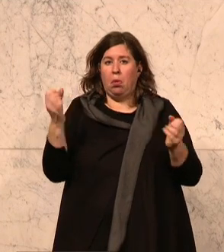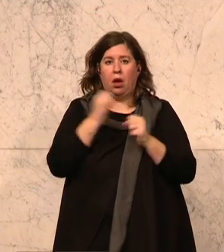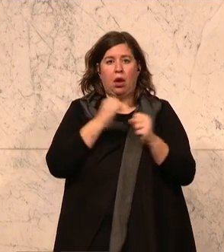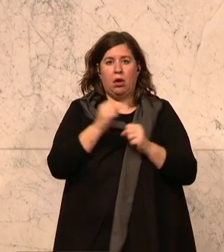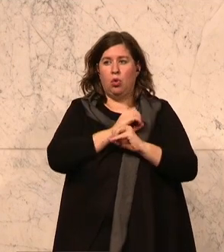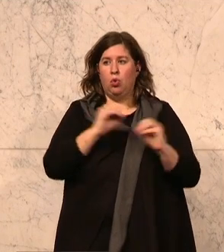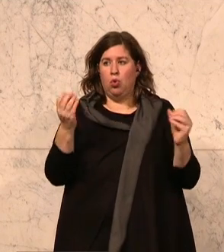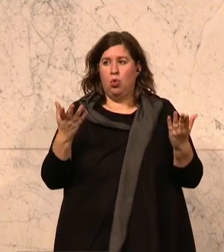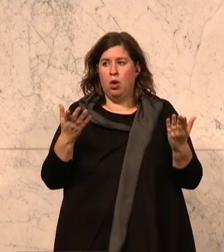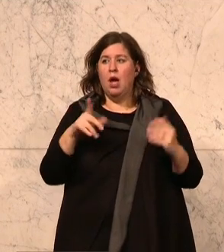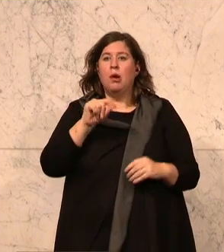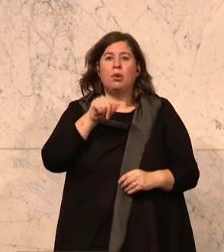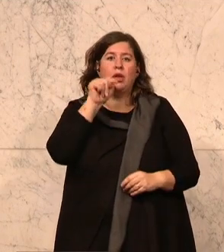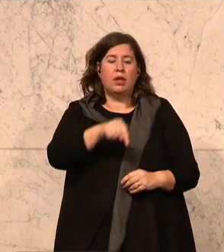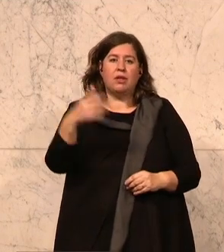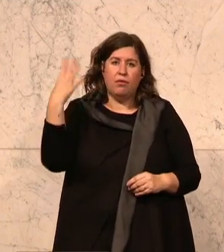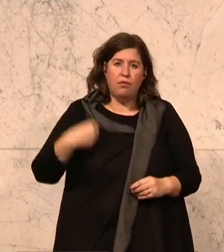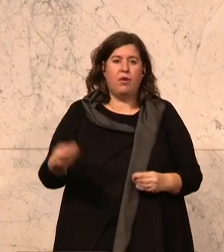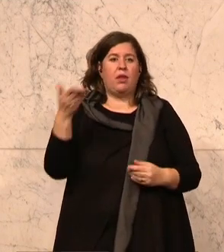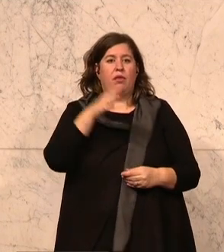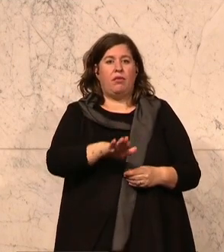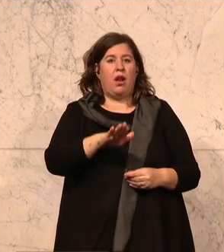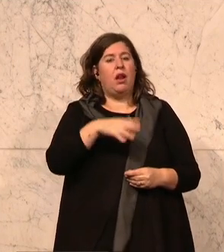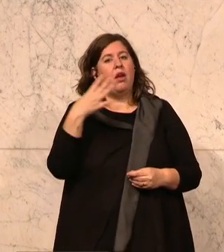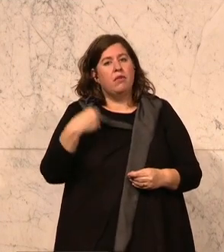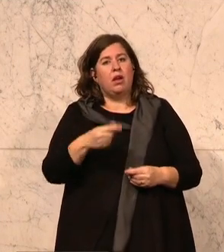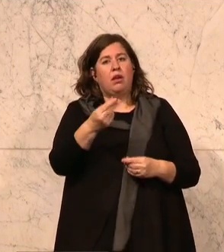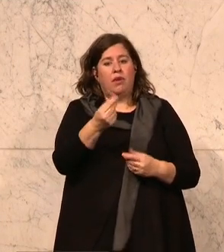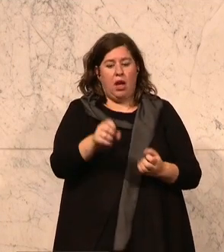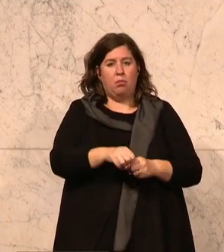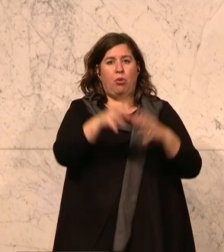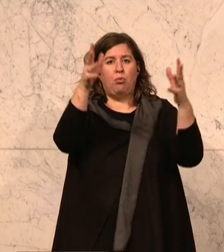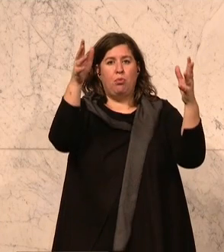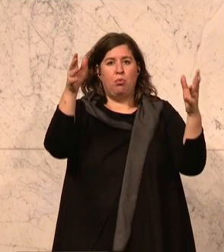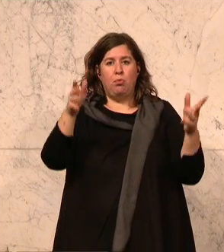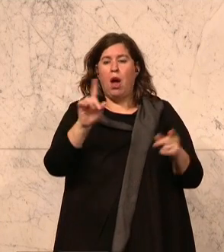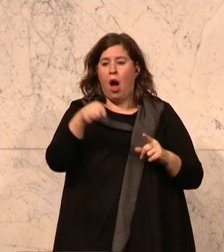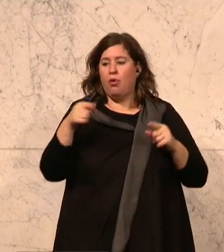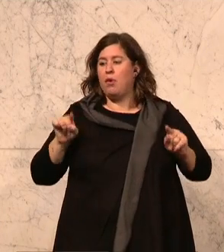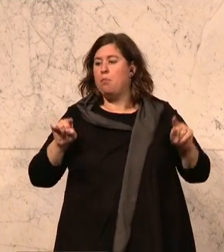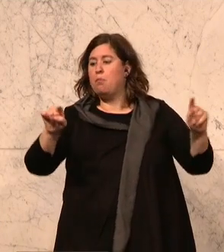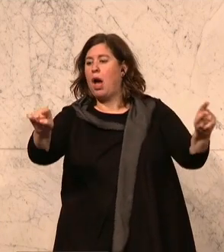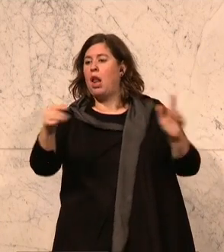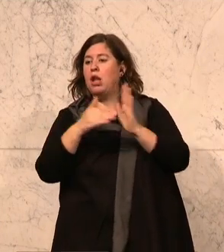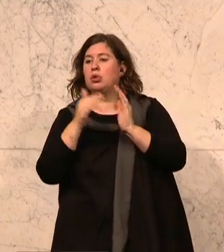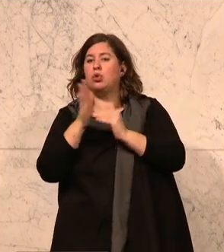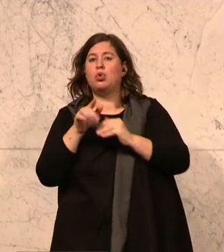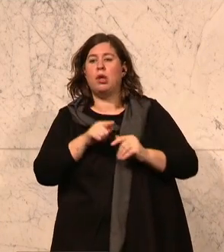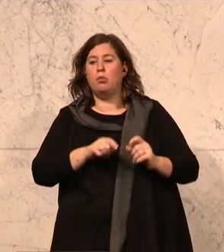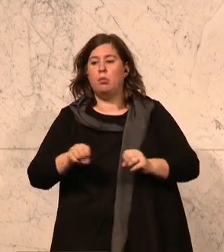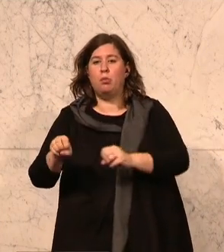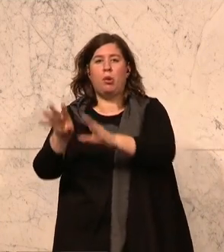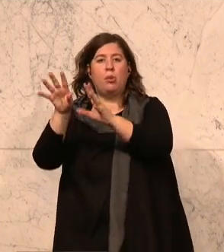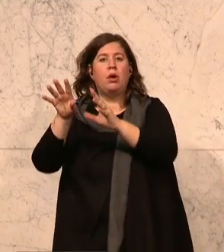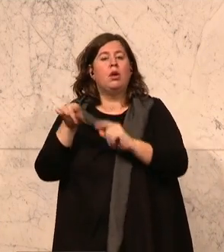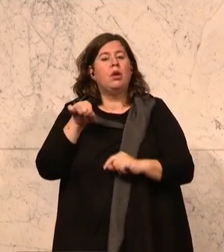Und genau das ist hier wiederum der Fall. Es verpufft hier wirklich sehr, sehr viel Geld in ein System, in ein Parallelsystem. Nämlich muss man fast sagen, dass man hier aufbaut,